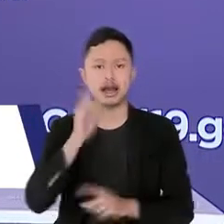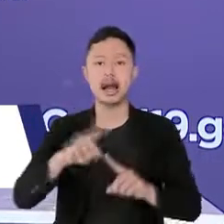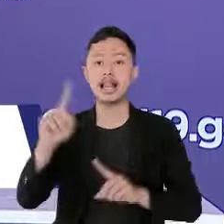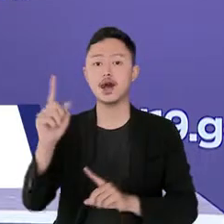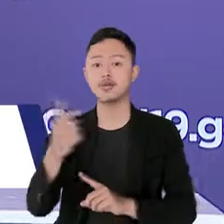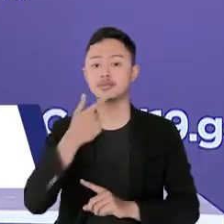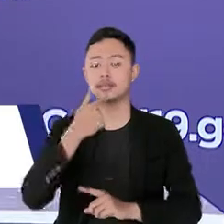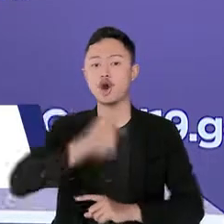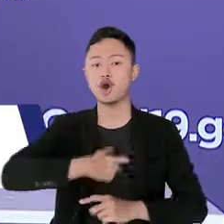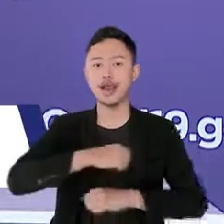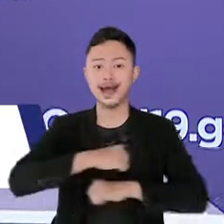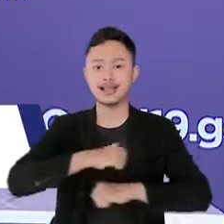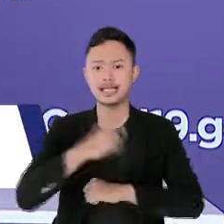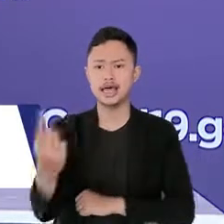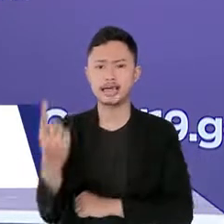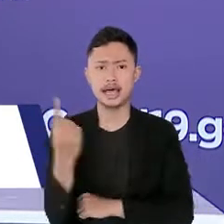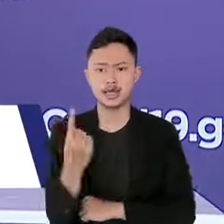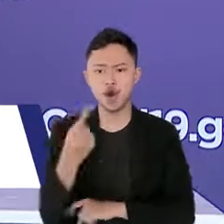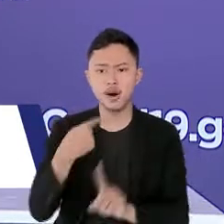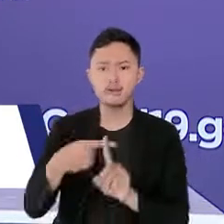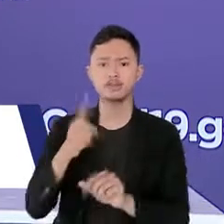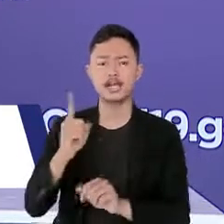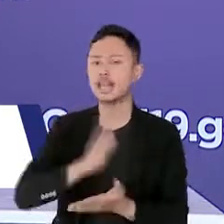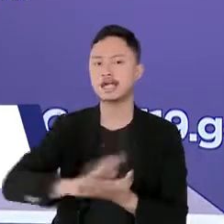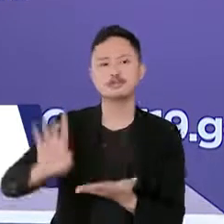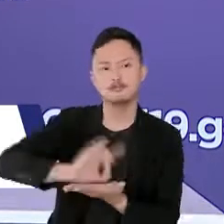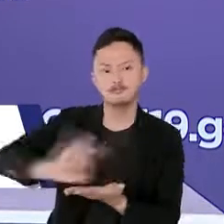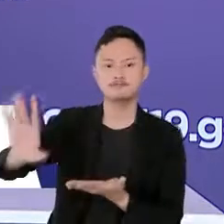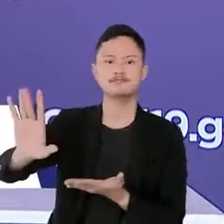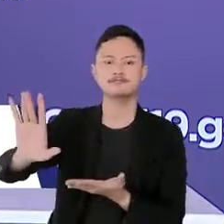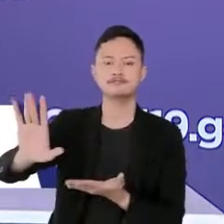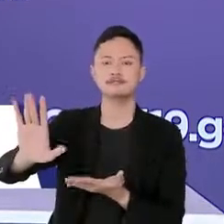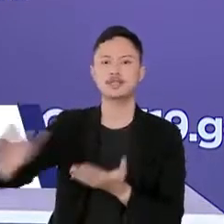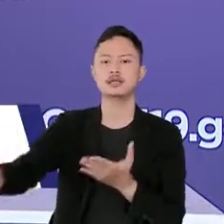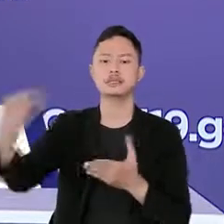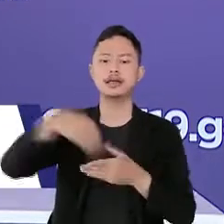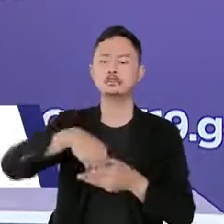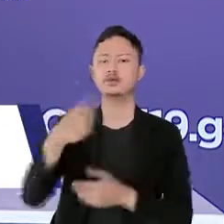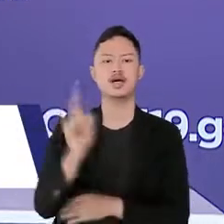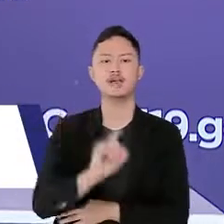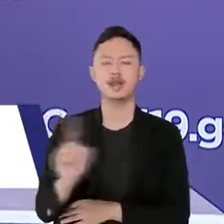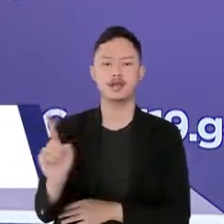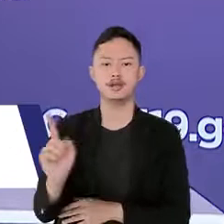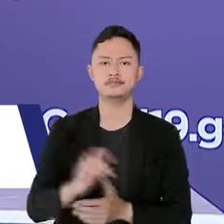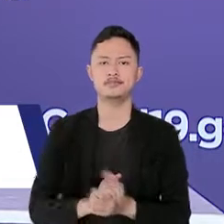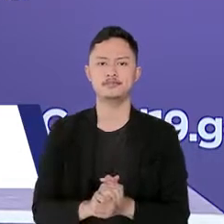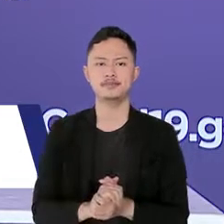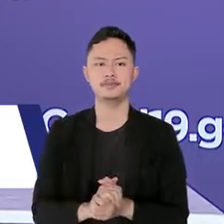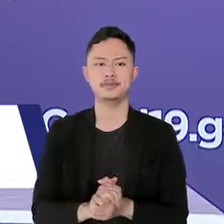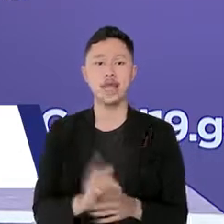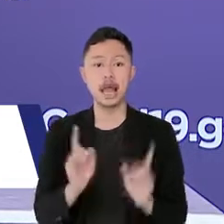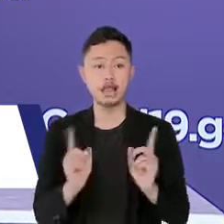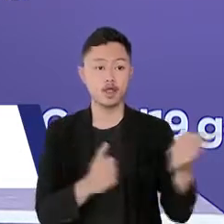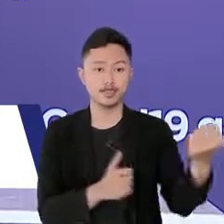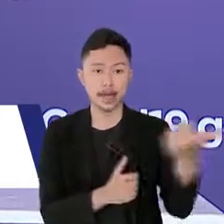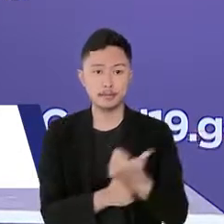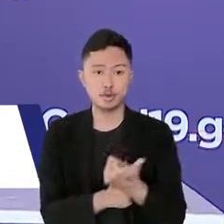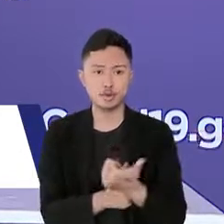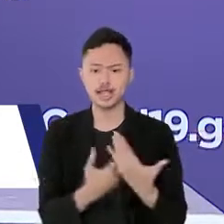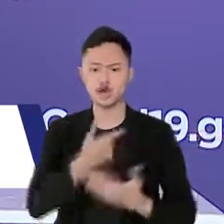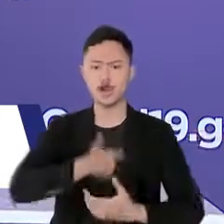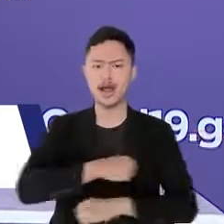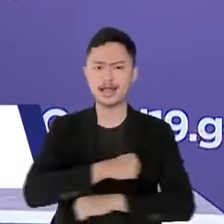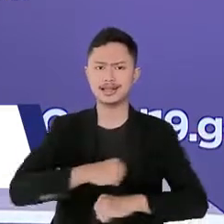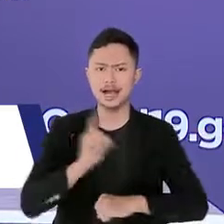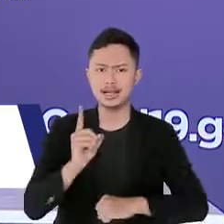20 selanjutnya tamu atau penonton yang positif COVID-19 harus diisolasi atau dilakukan penanganan